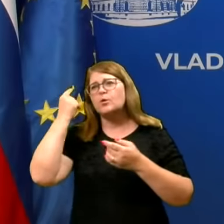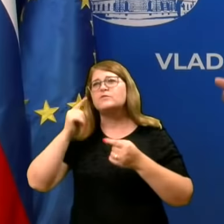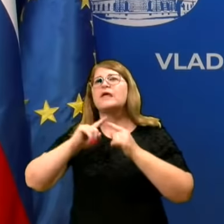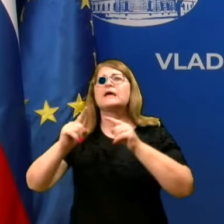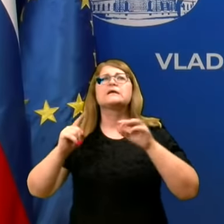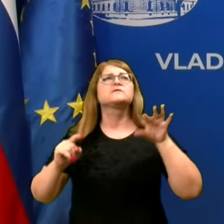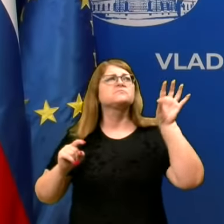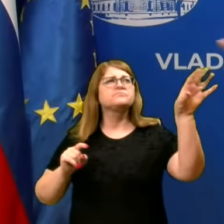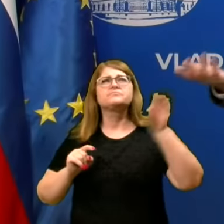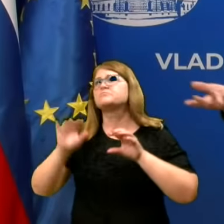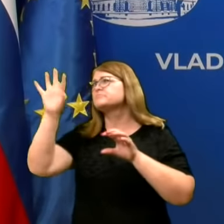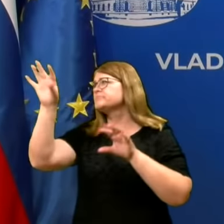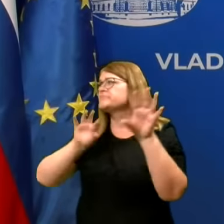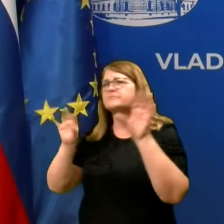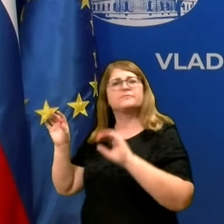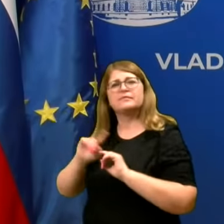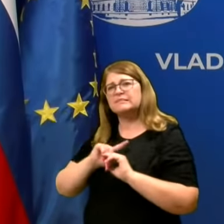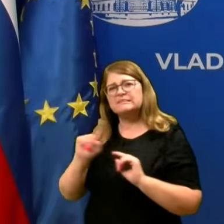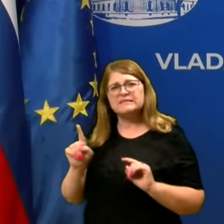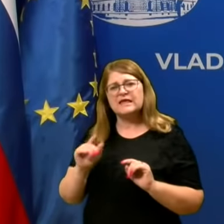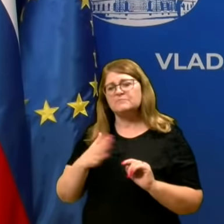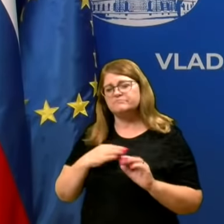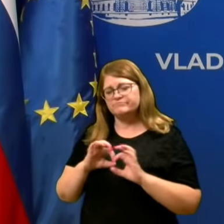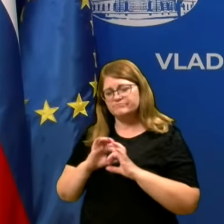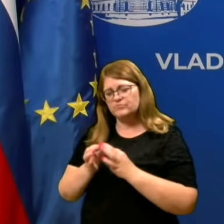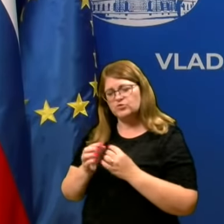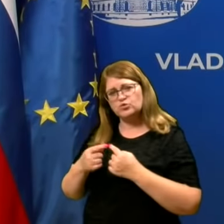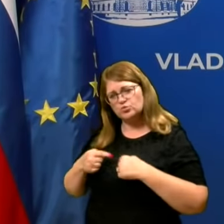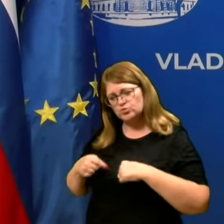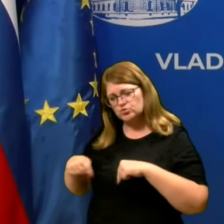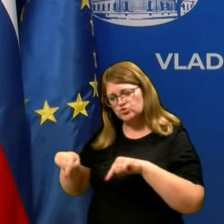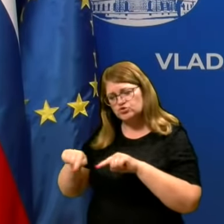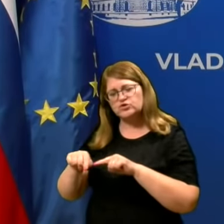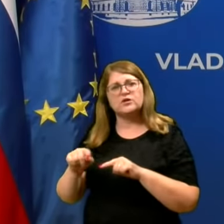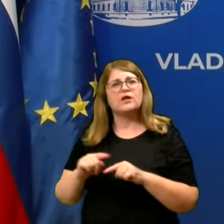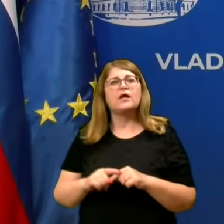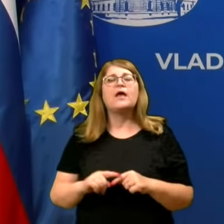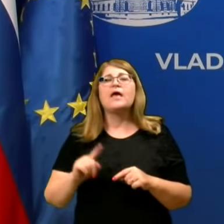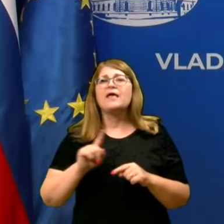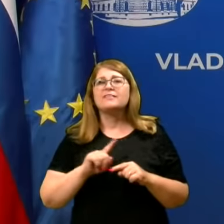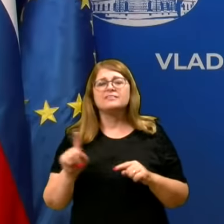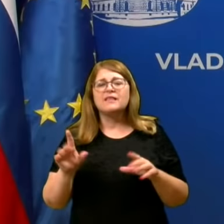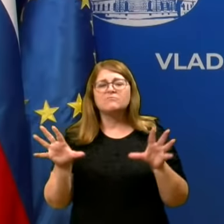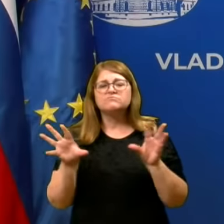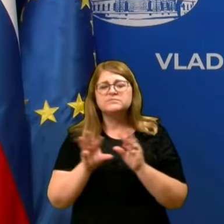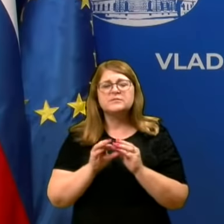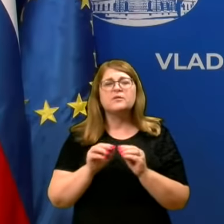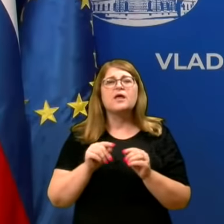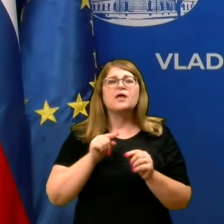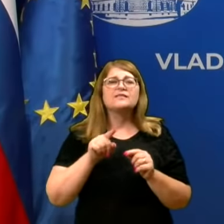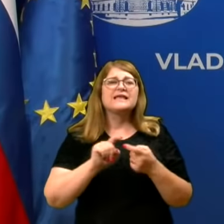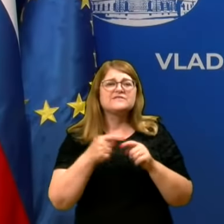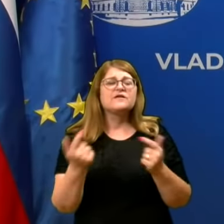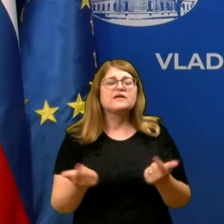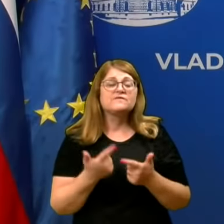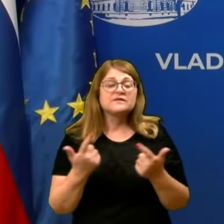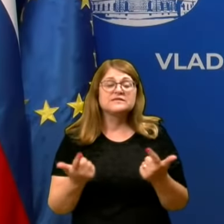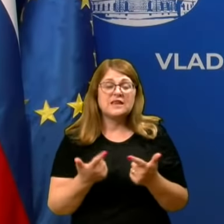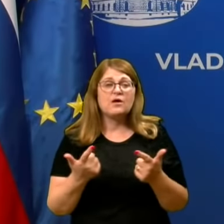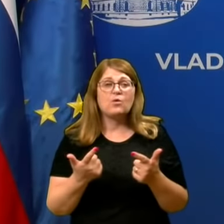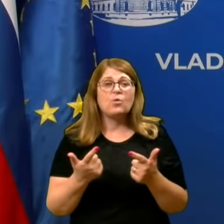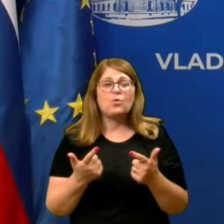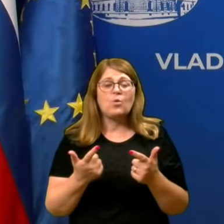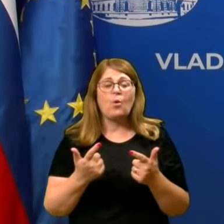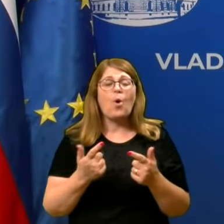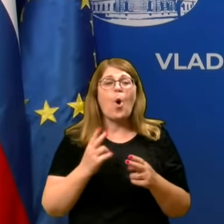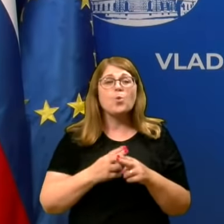različnih kulturnih ali pa nacionalnih okolij. Ne delajte takih stvari, ki vas lahko potencijalno pahnejo čez rob.